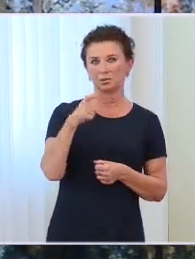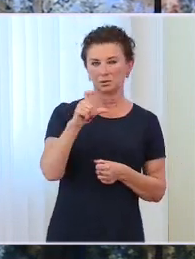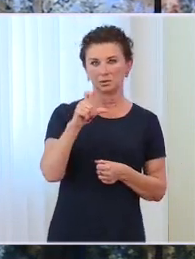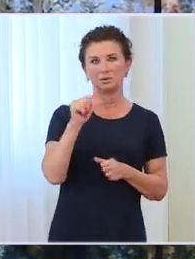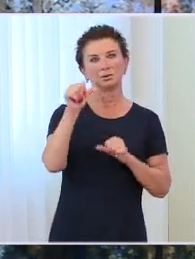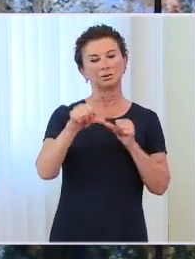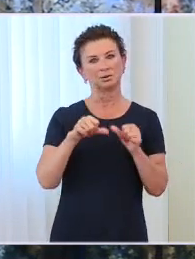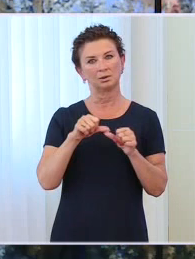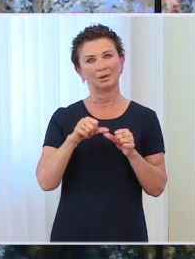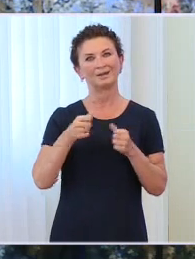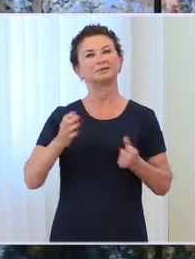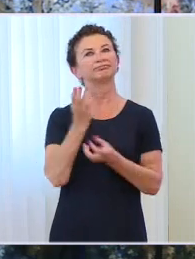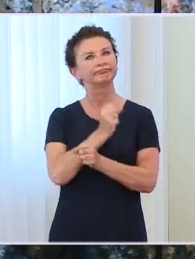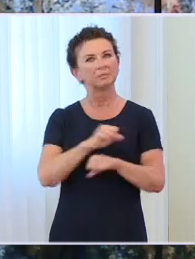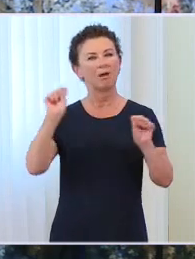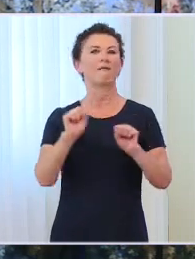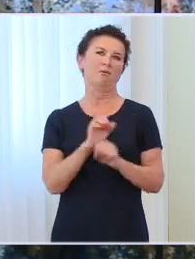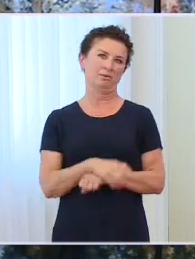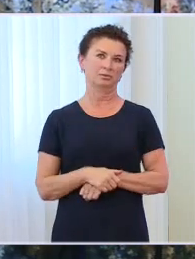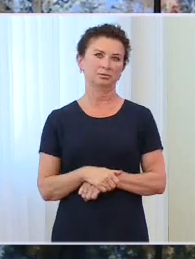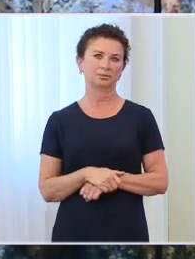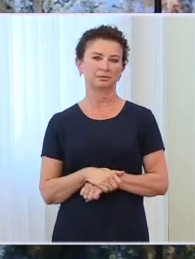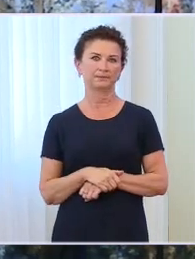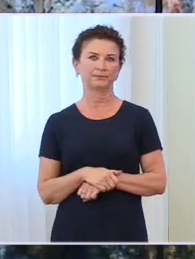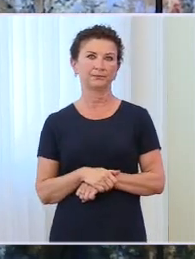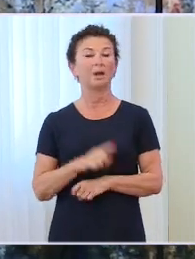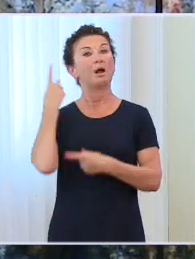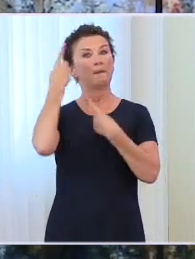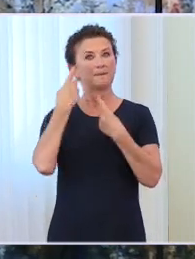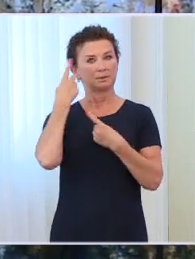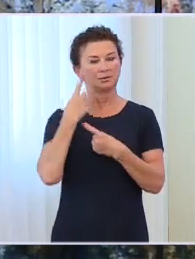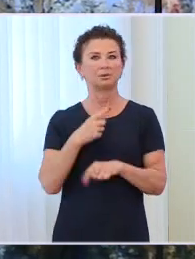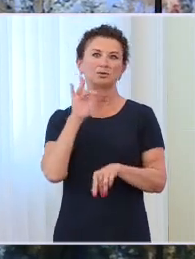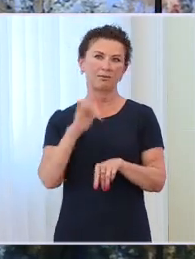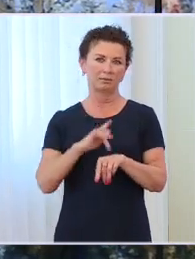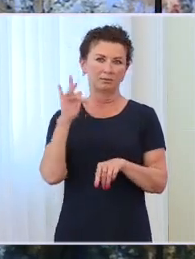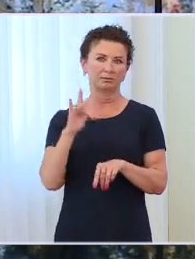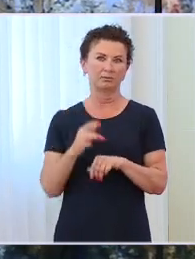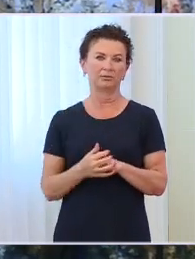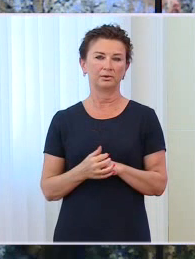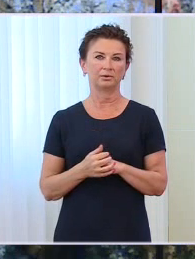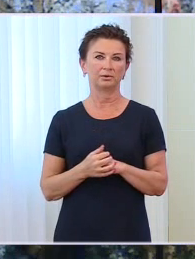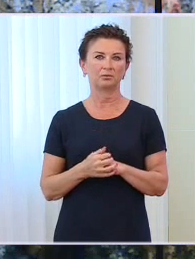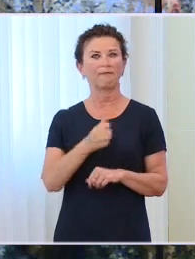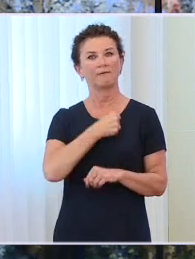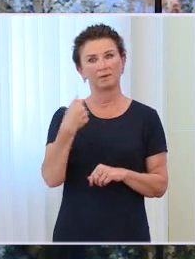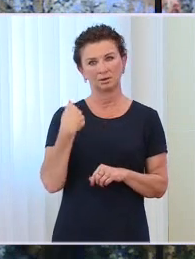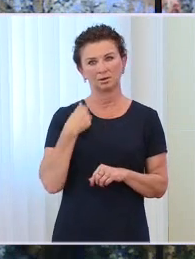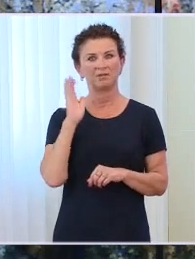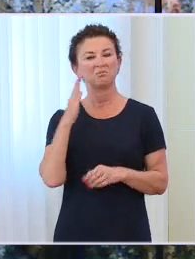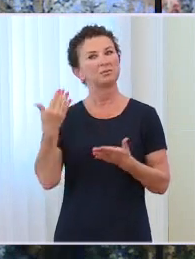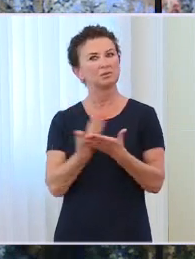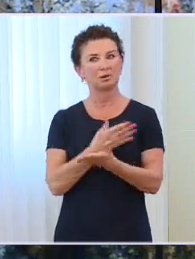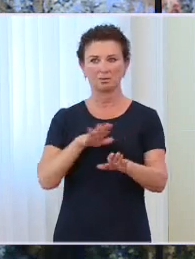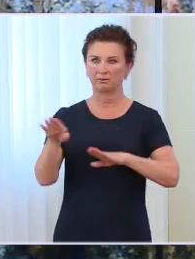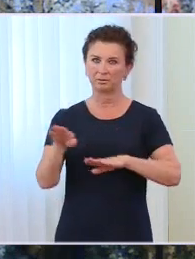niepodległości. Jestem przekonana, że w efekcie w Warszawie powstanie nowe miejsce